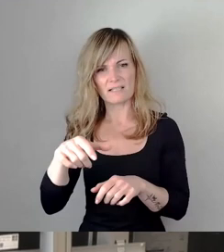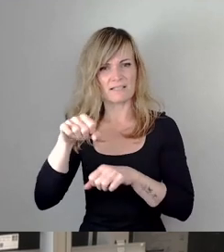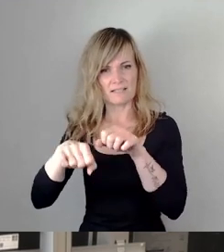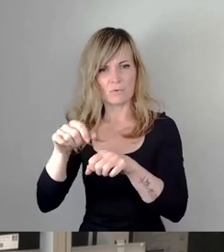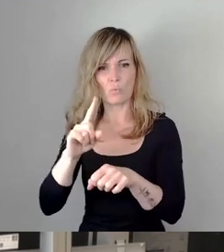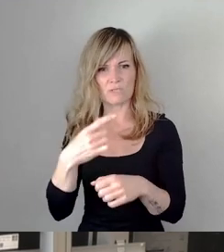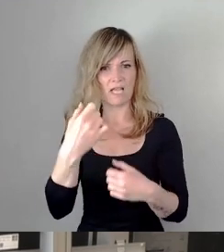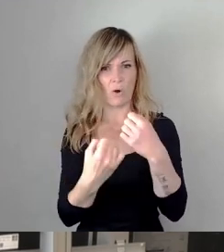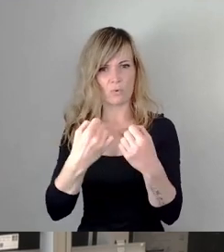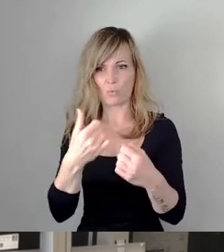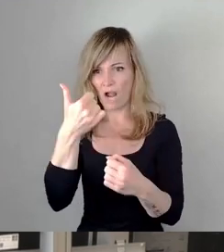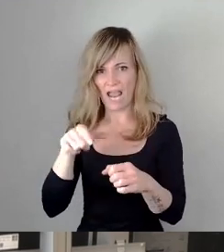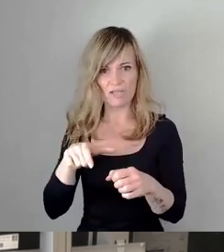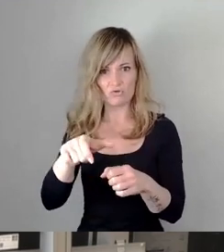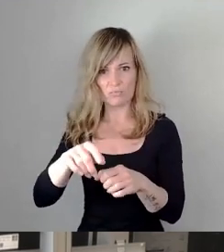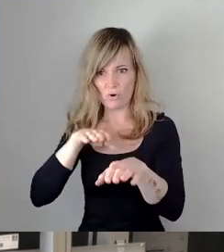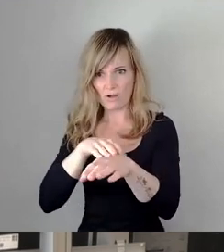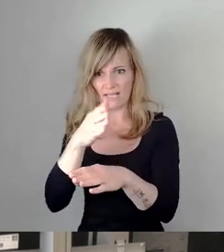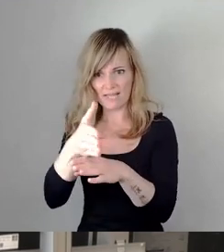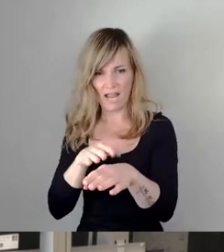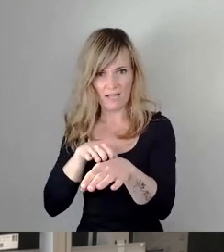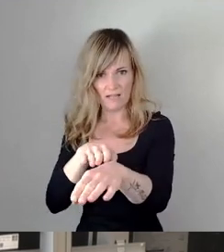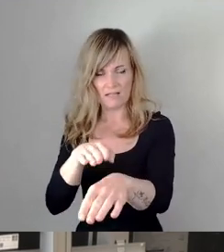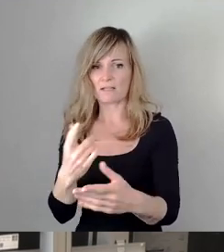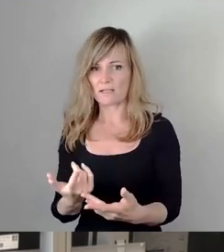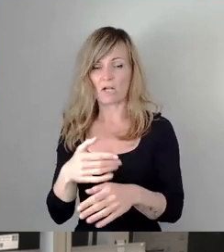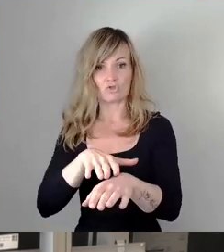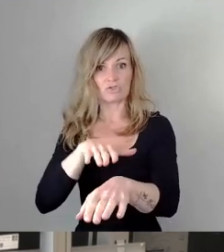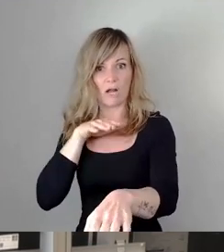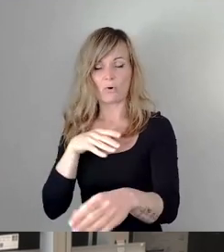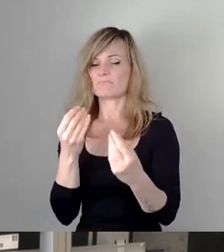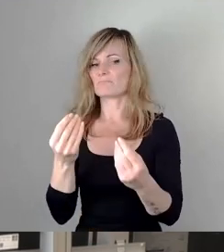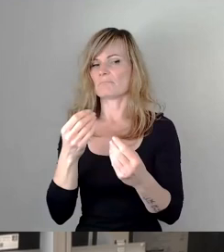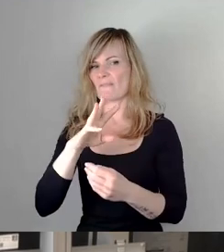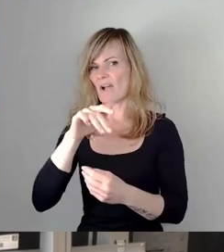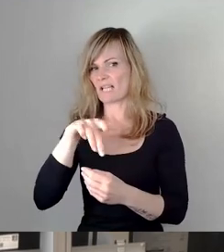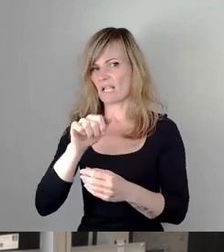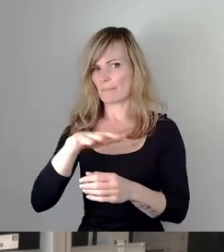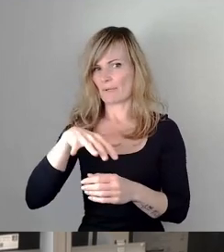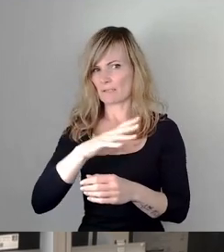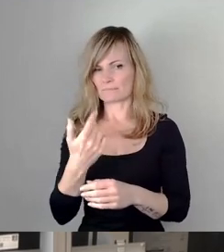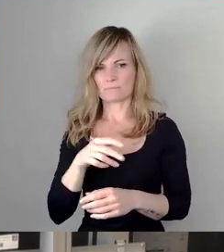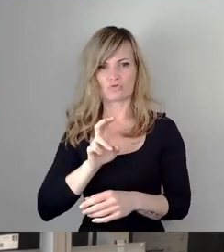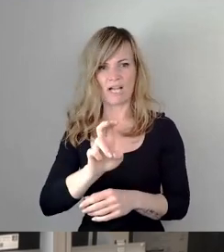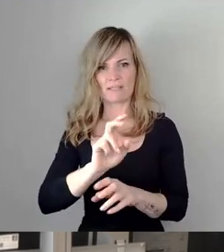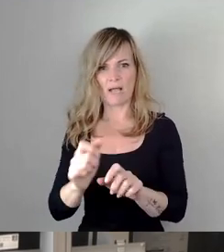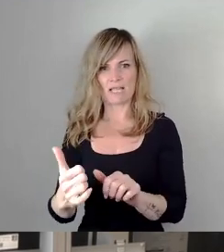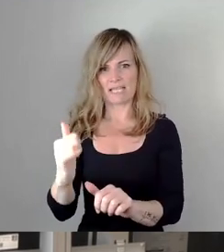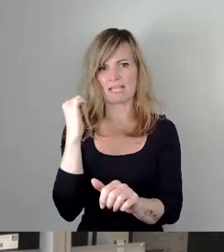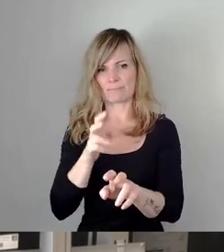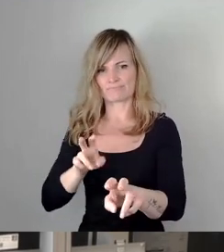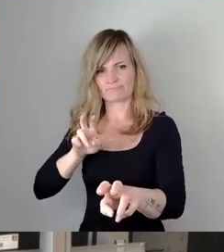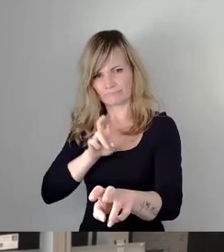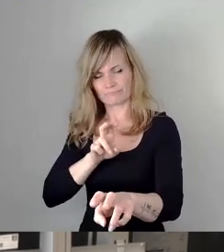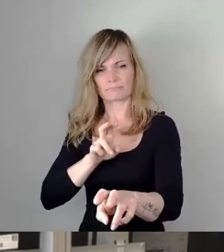Kommt es dann, wie auch schon heute, regelmäßig am Wasserplatz zu Stau, müssen sich die Straßenbahnen hinten anstellen. Statt den ÖPNV zu beschleunigen